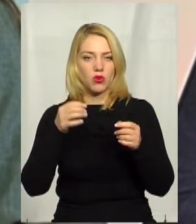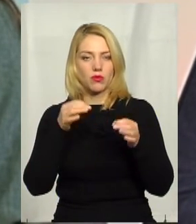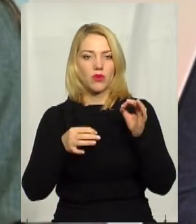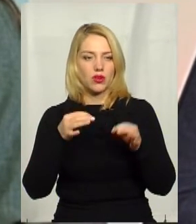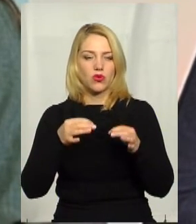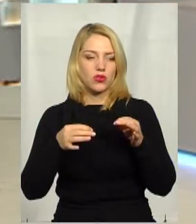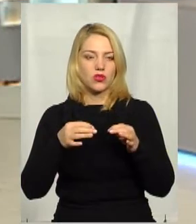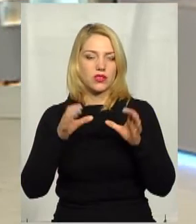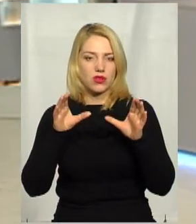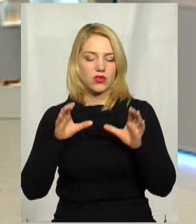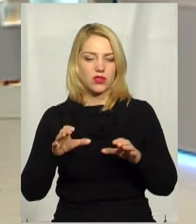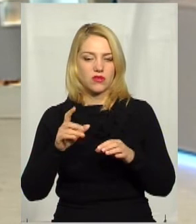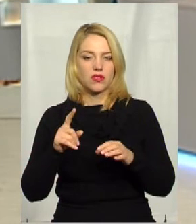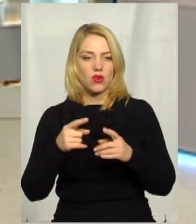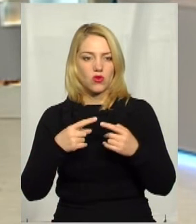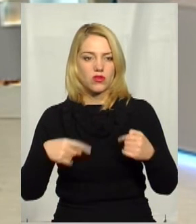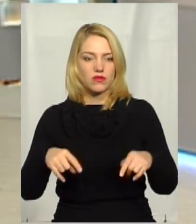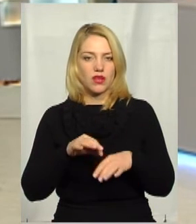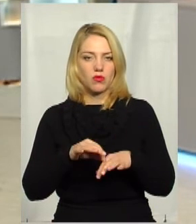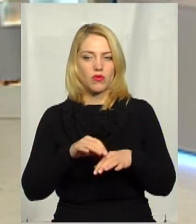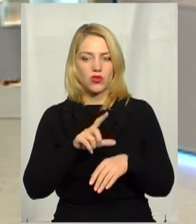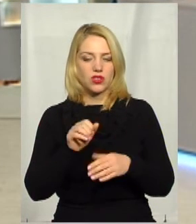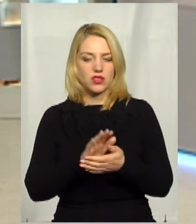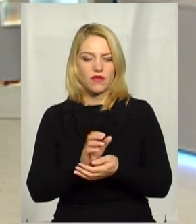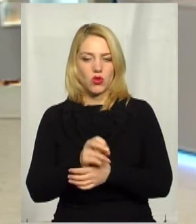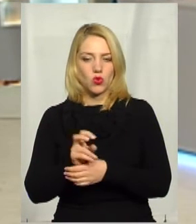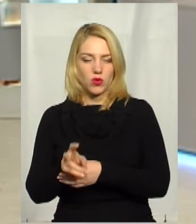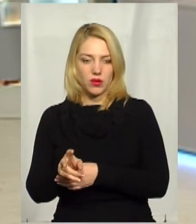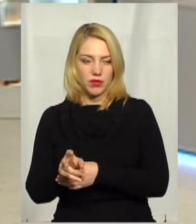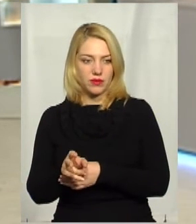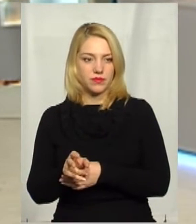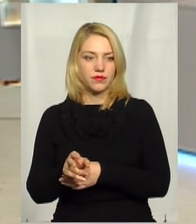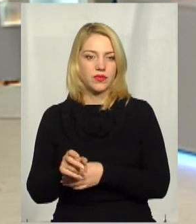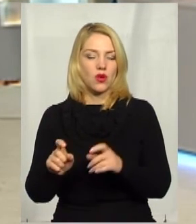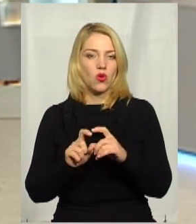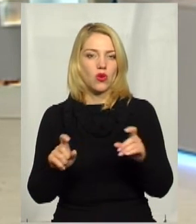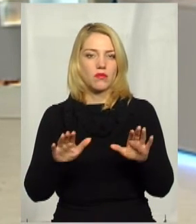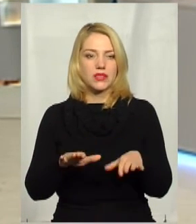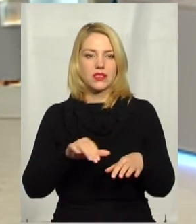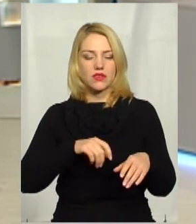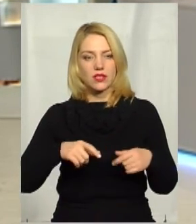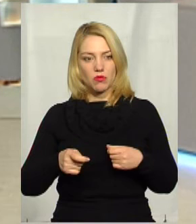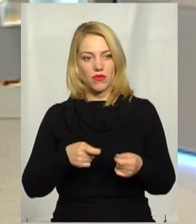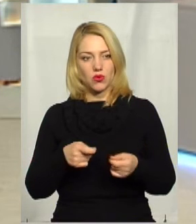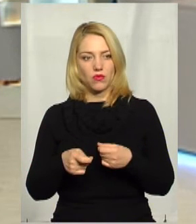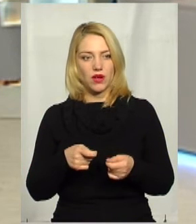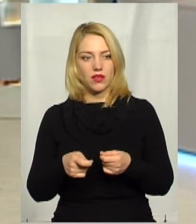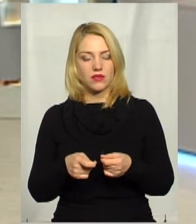законодавства, зокрема, у сфері поведення з твердими органами місцевого саморядування.